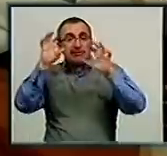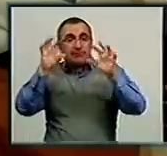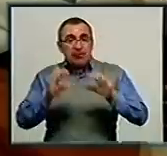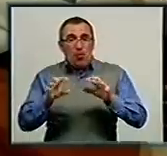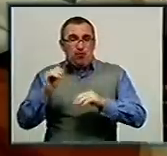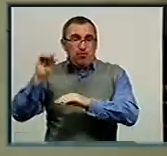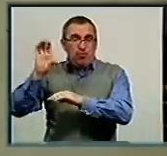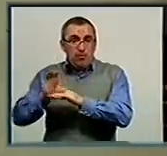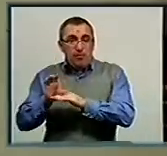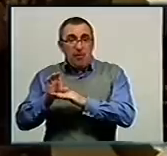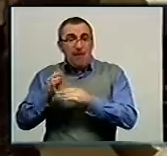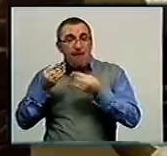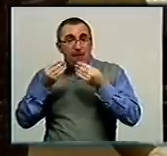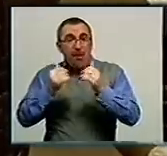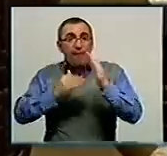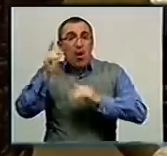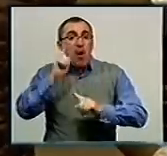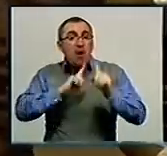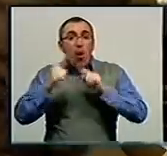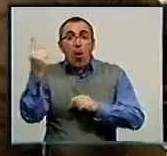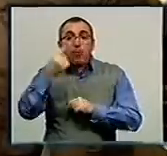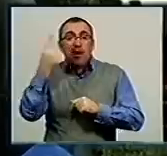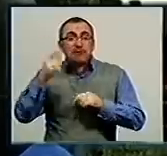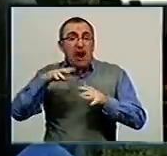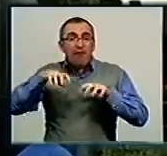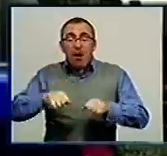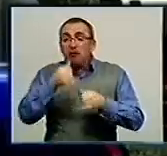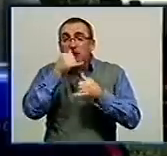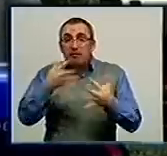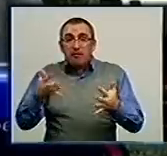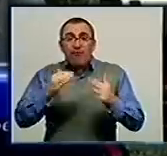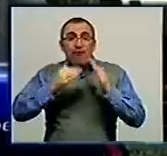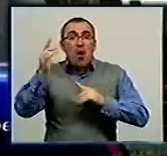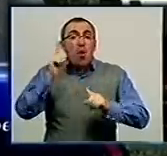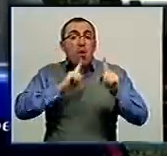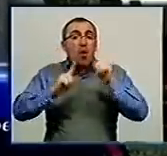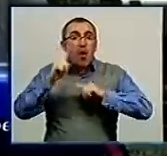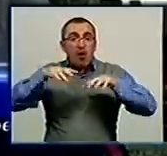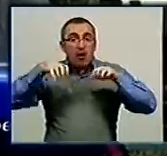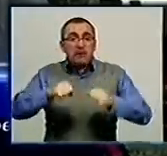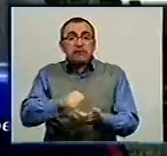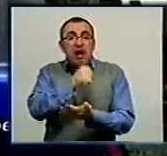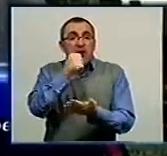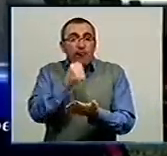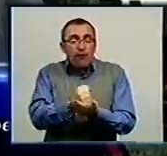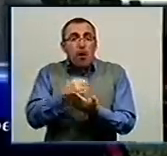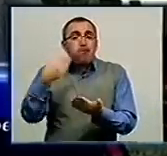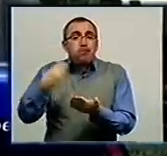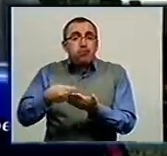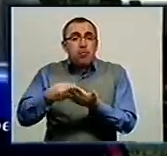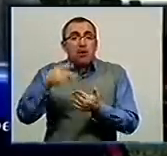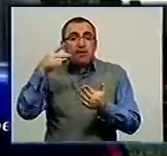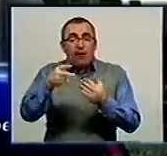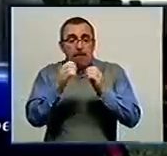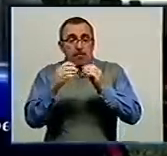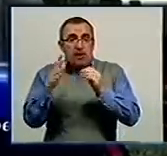Вплинути на рішення Верховної Ради обласна влада не може. Прийнято рішення Верховної Ради України, затверджено бюджет 2015